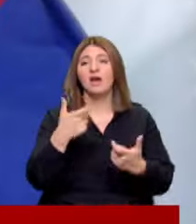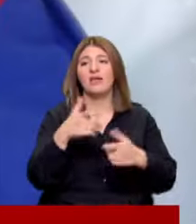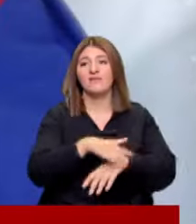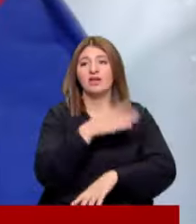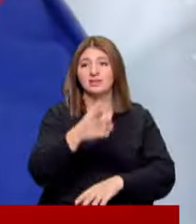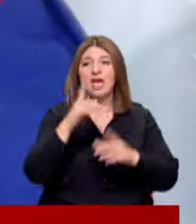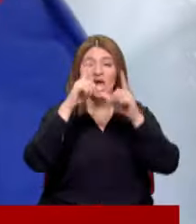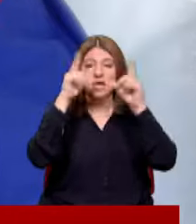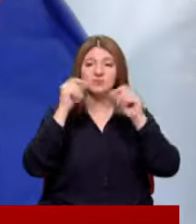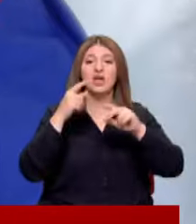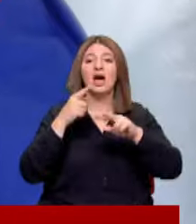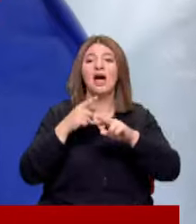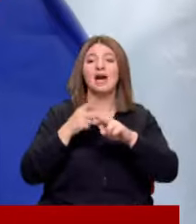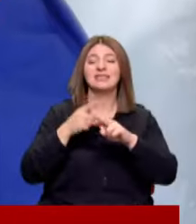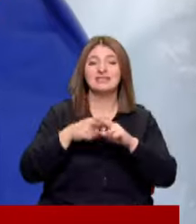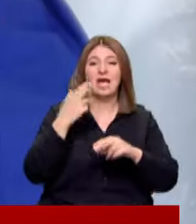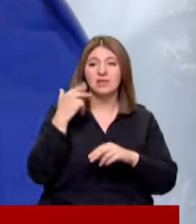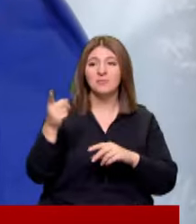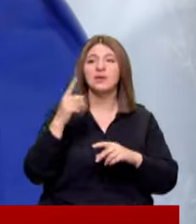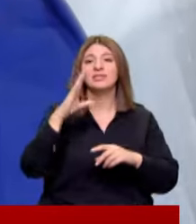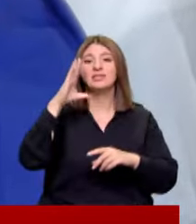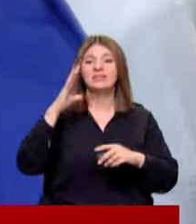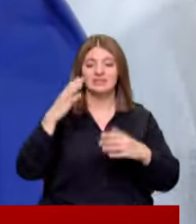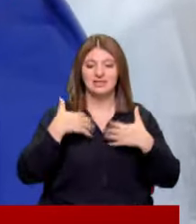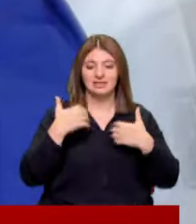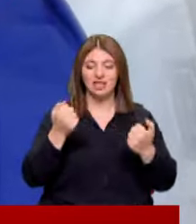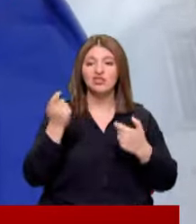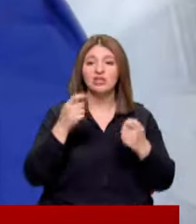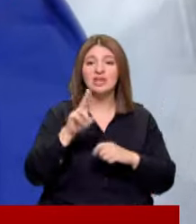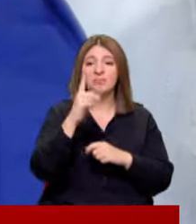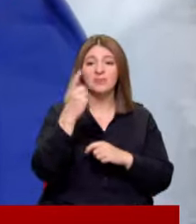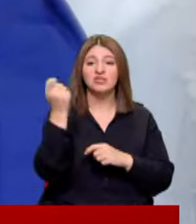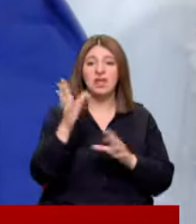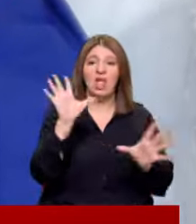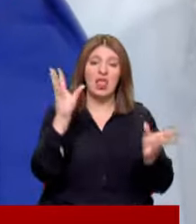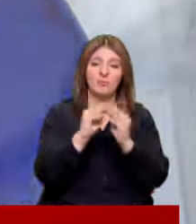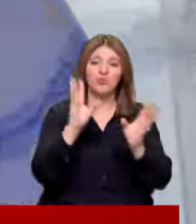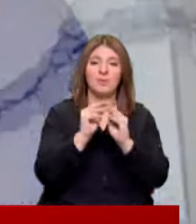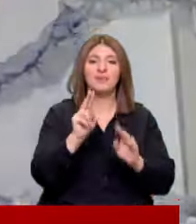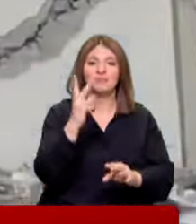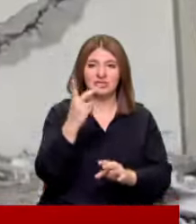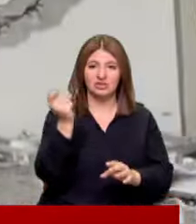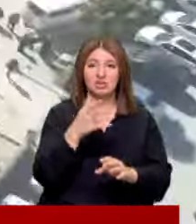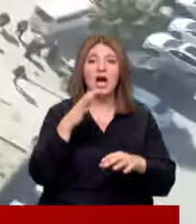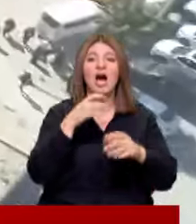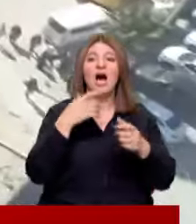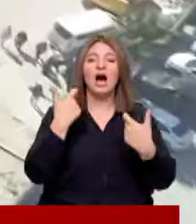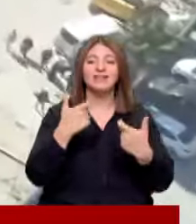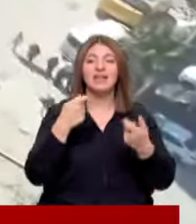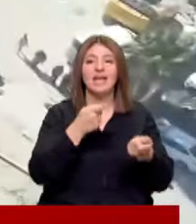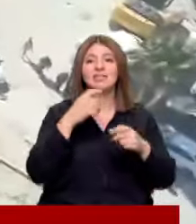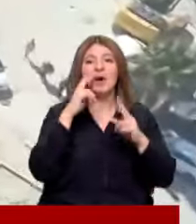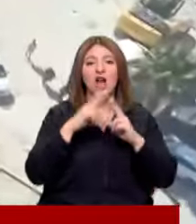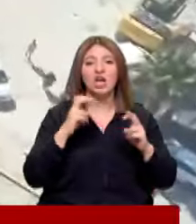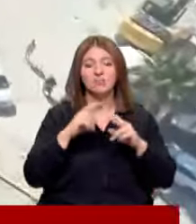Hemşire Asiye Gül içlerinde sağlık neferlerinin de olduğu 71 canla birlikte Hatay eğitim ve araştırma hastanesinde